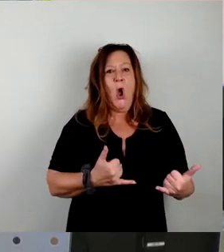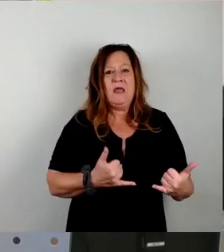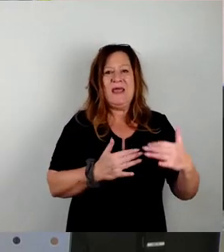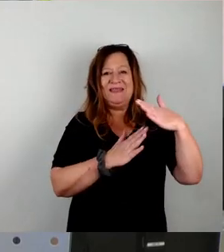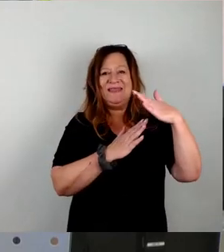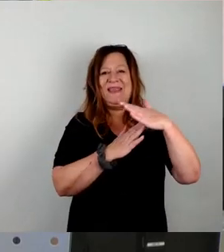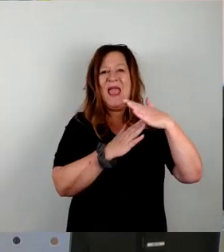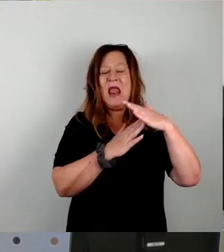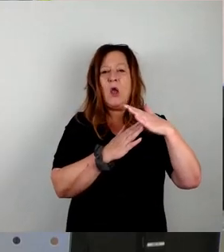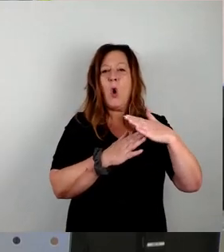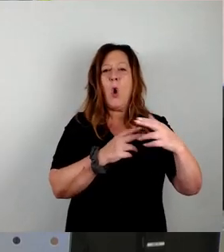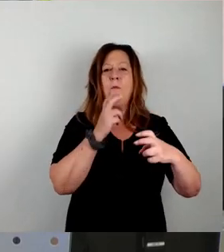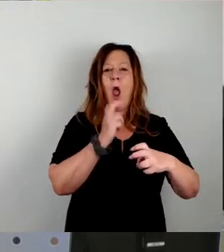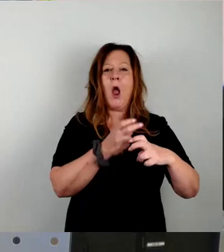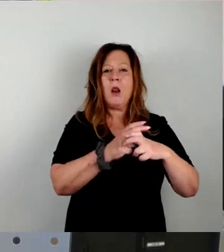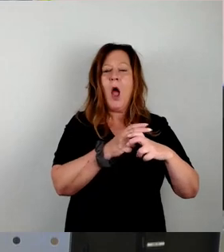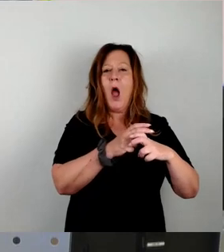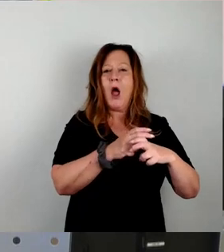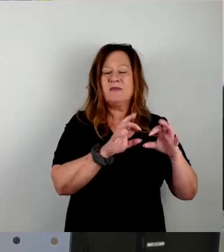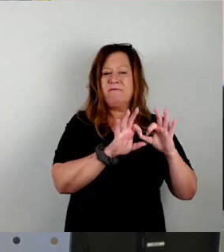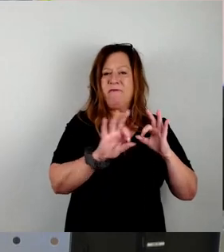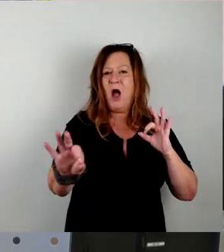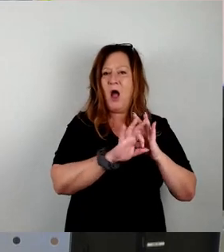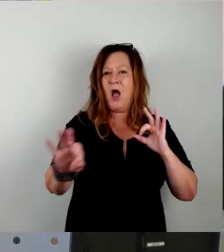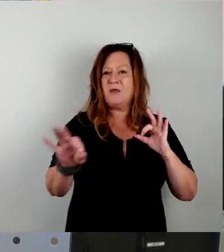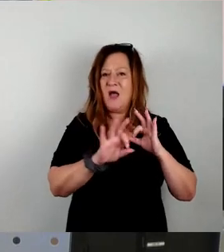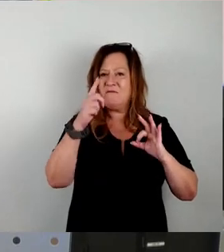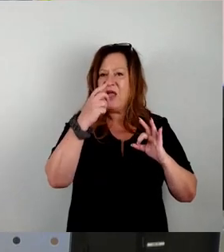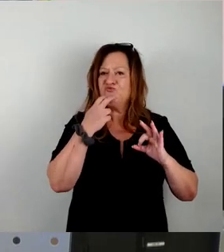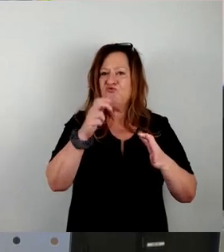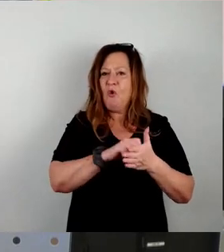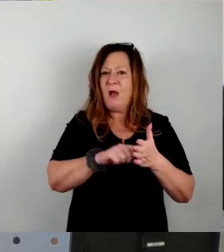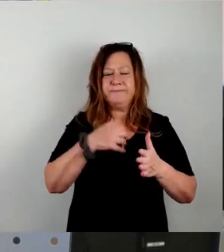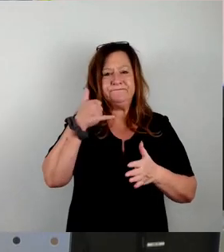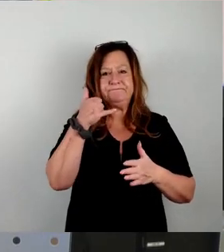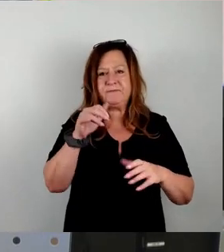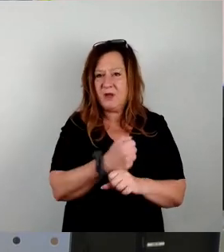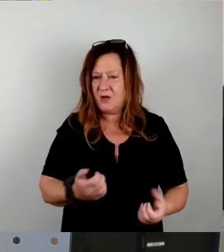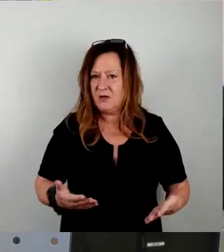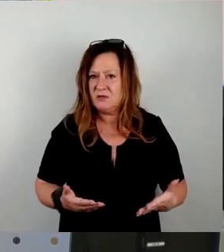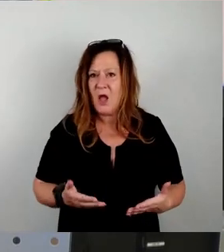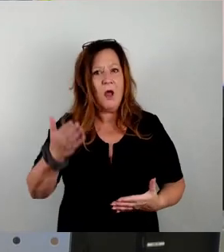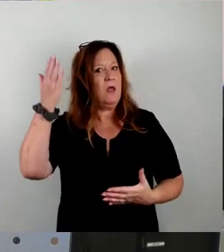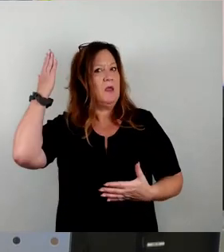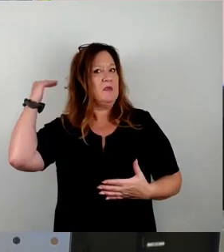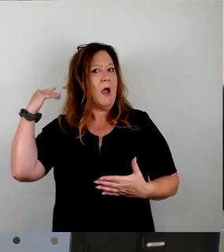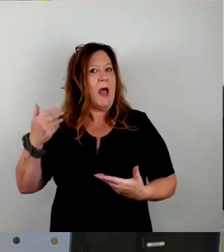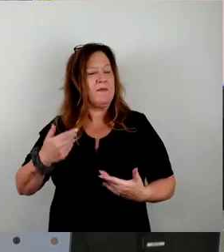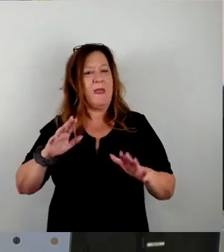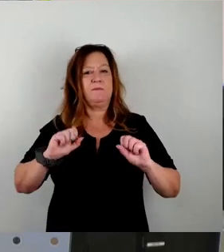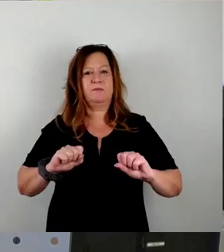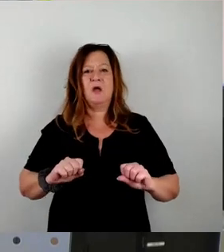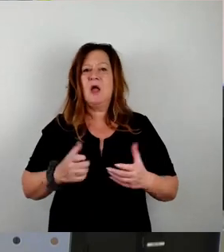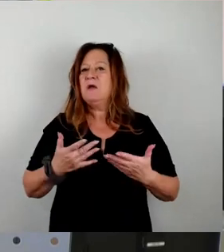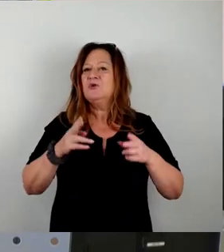Verwundbarkeit der Bevölkerung ist heutzutage auch mit unseren Gewohnheiten viel größer geworden als damals. Wir hatten Stadtgas, wir konnten